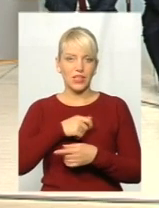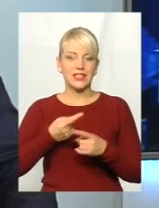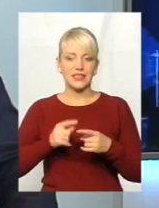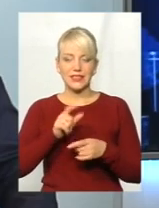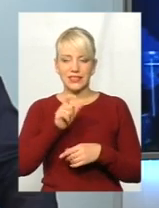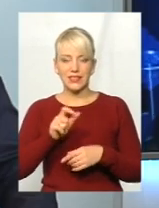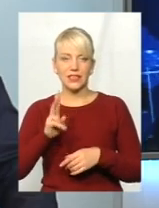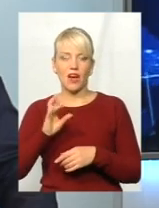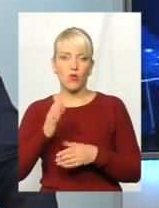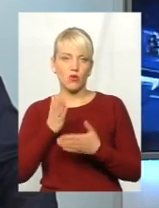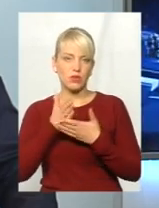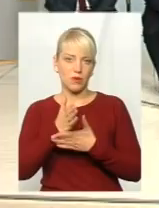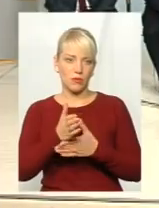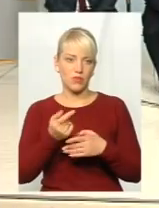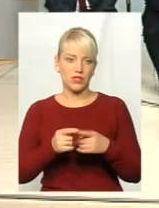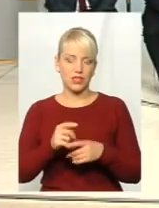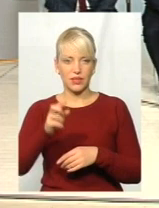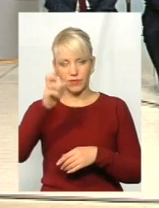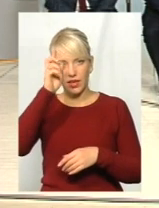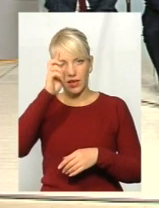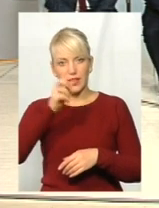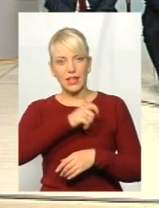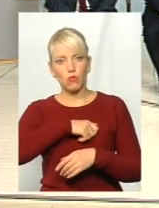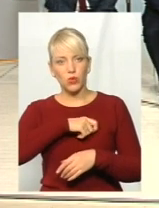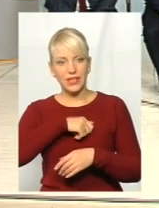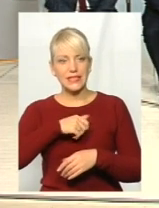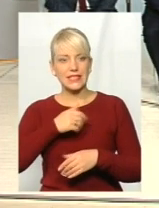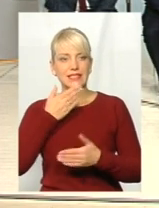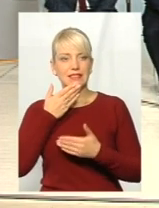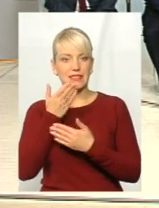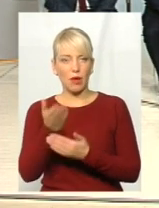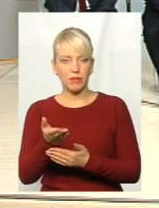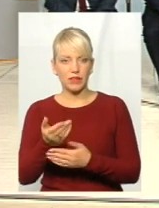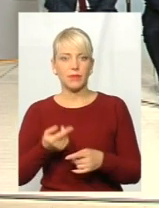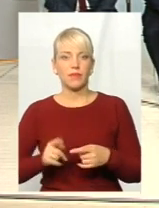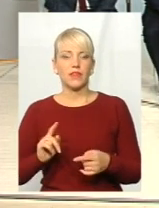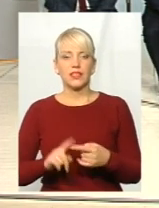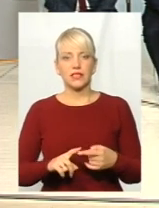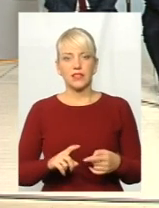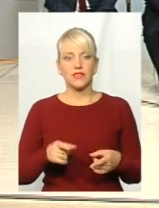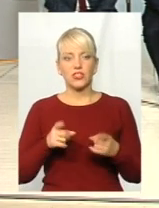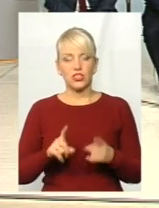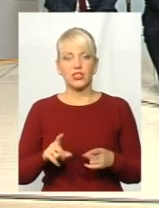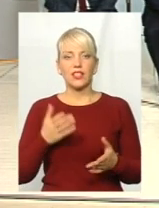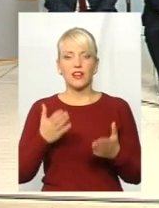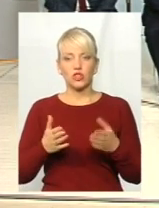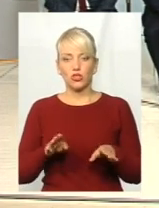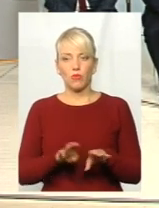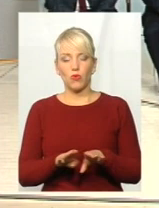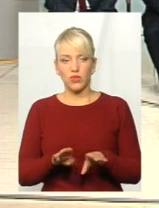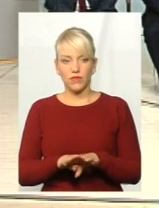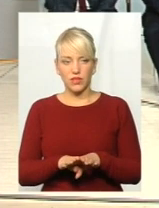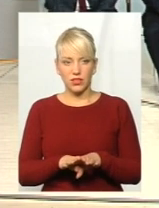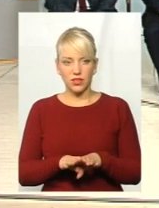вони спрямовані, ті депутатські запити. Тут суть така, що в дійсності ця рада така, що якщо порівняти з іншими ради,